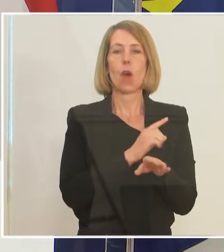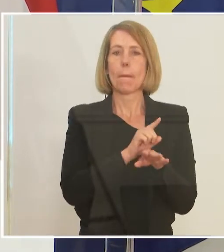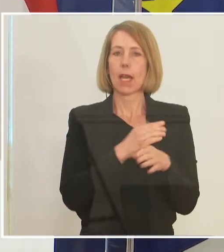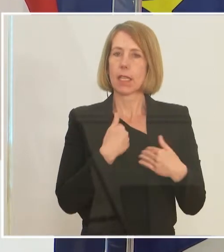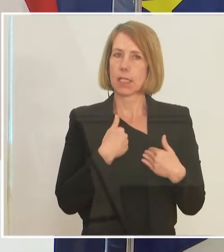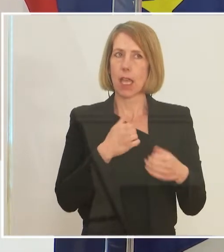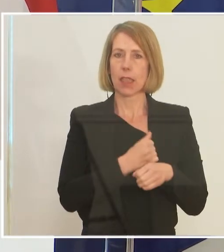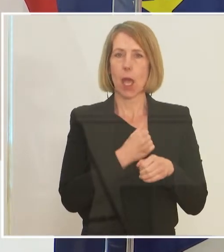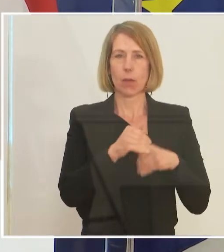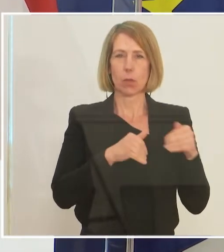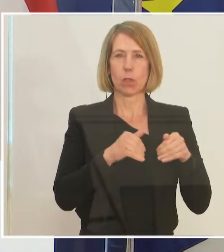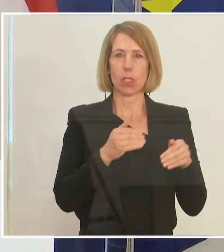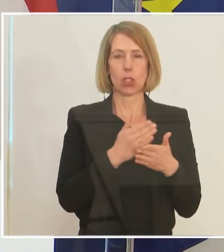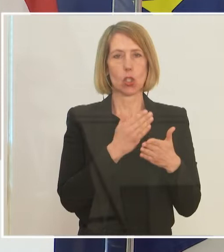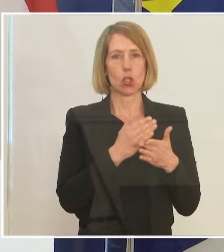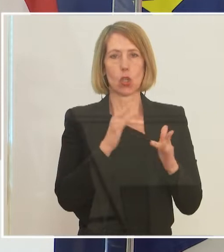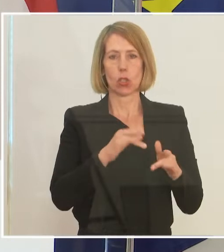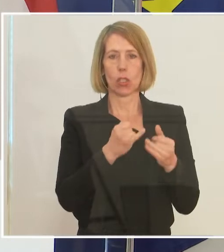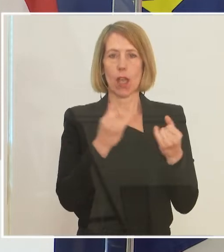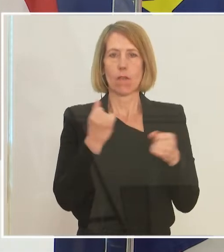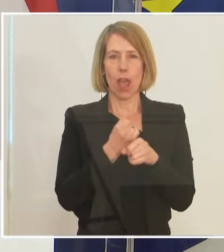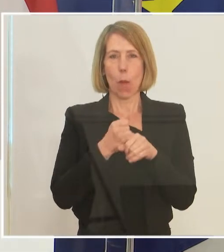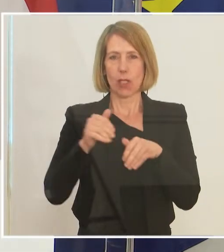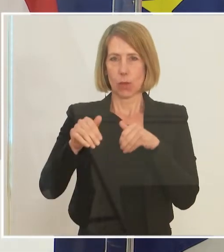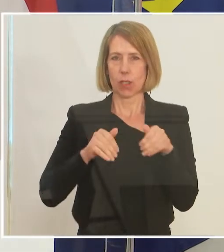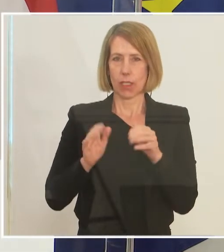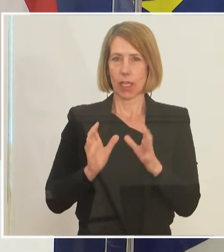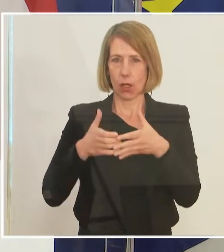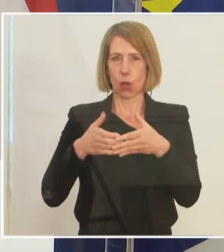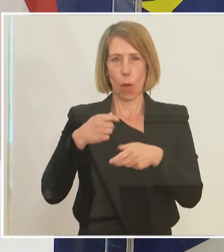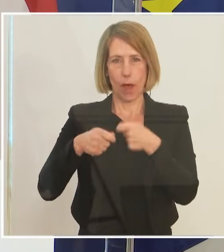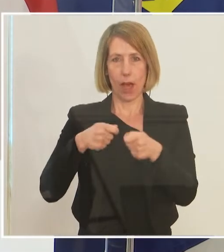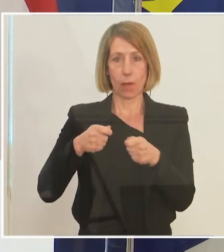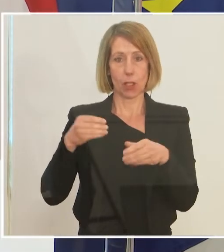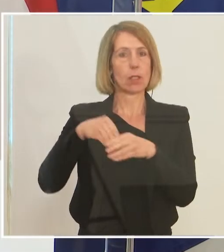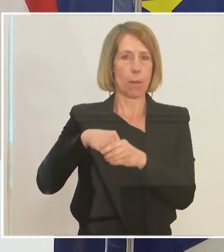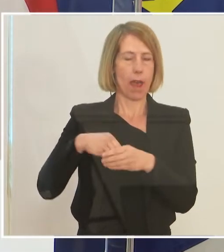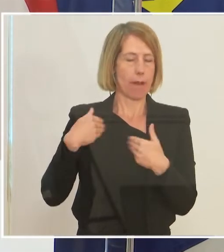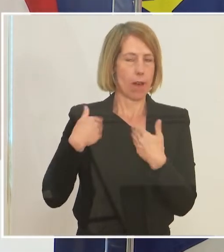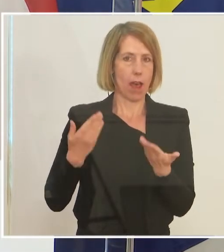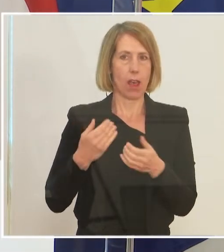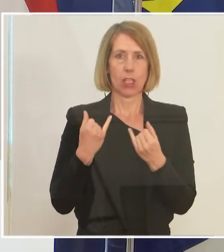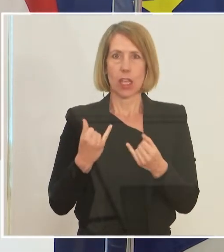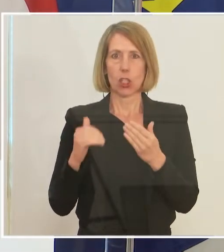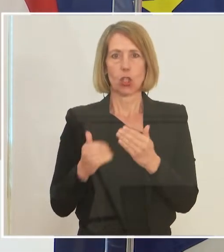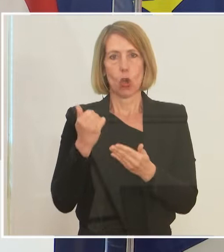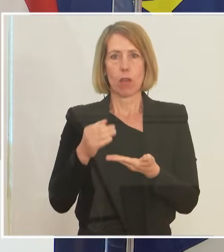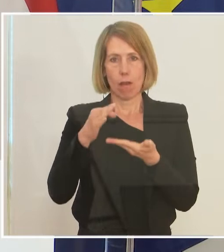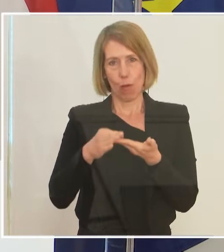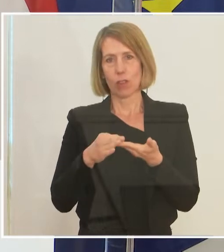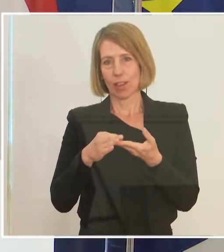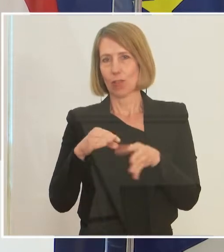am sogenannten Standing Committee des Arbeitsministeriums teilgenommen. Neu war für mich jetzt diese neue Position